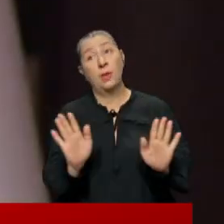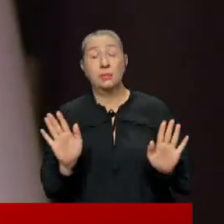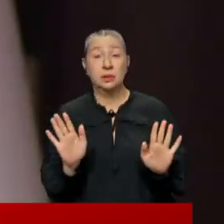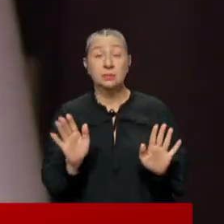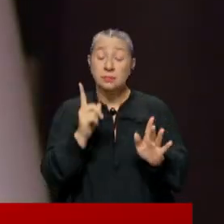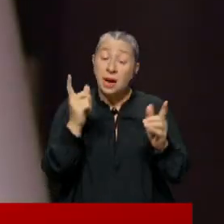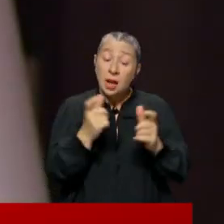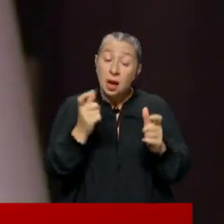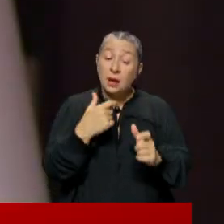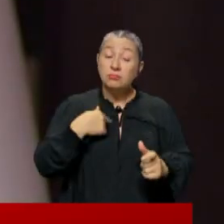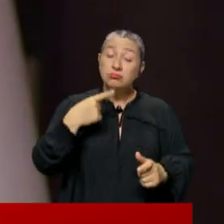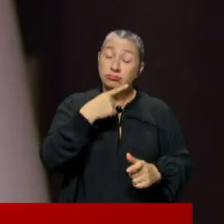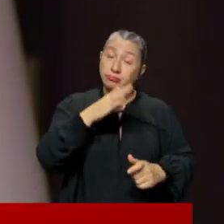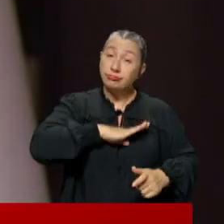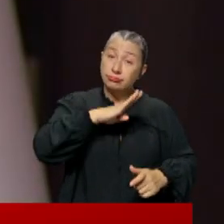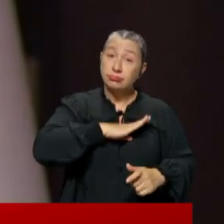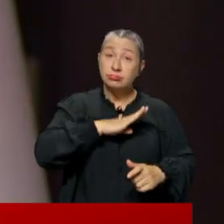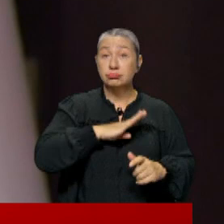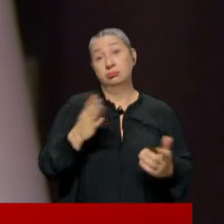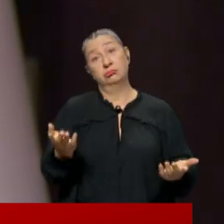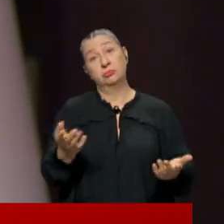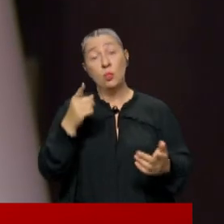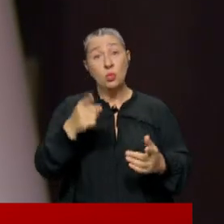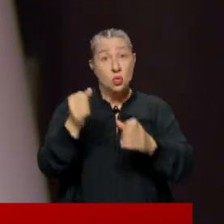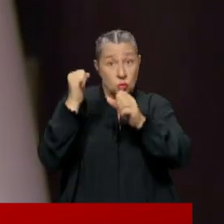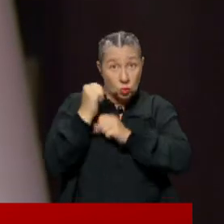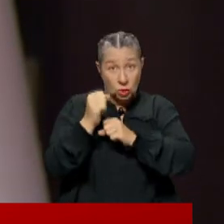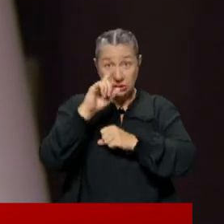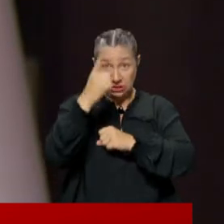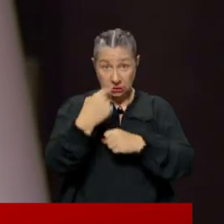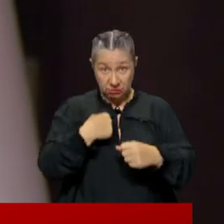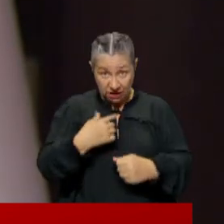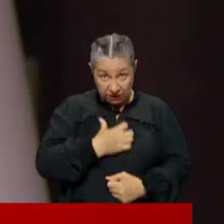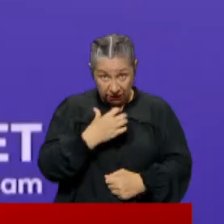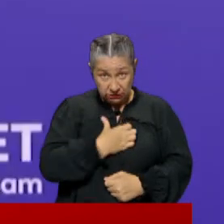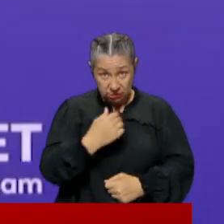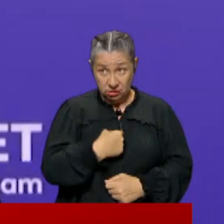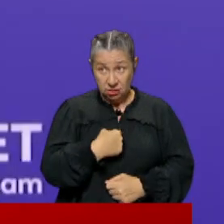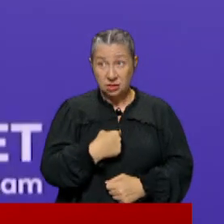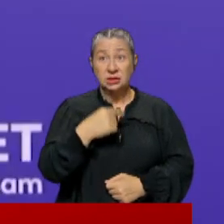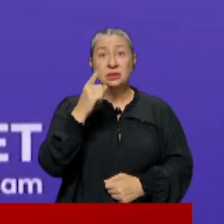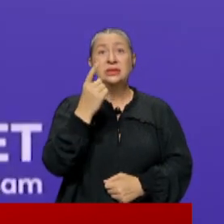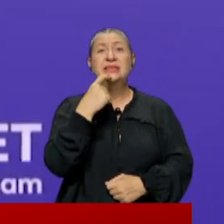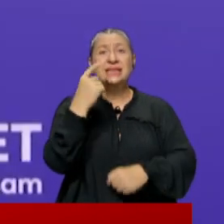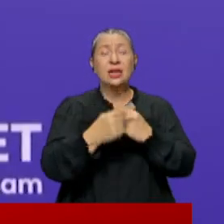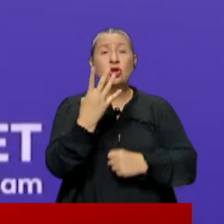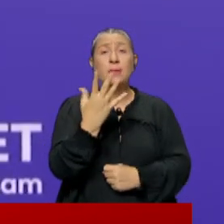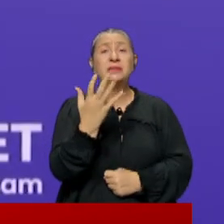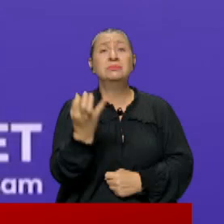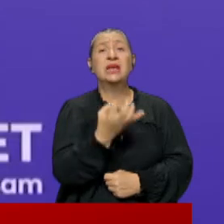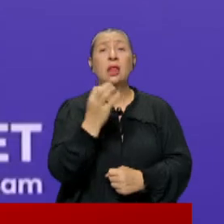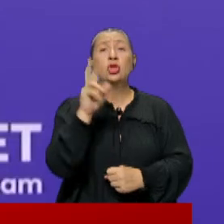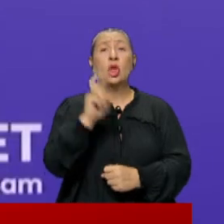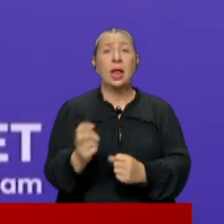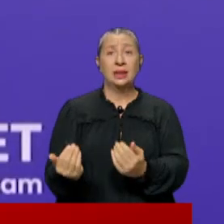bakmayın. Bir yere kadar bu işi katlandık, katlanıyoruz. Bu yükü sadece biz mi çekeceğiz? Bir senede 4-5 milyar dolar